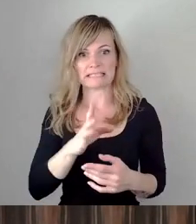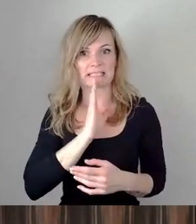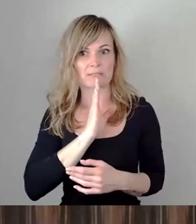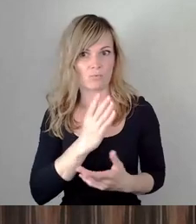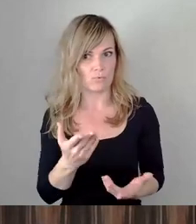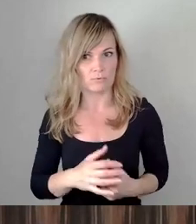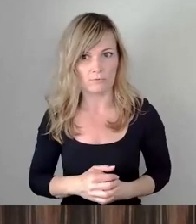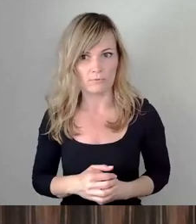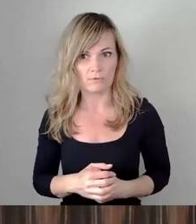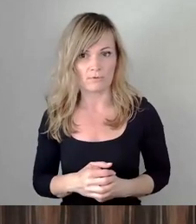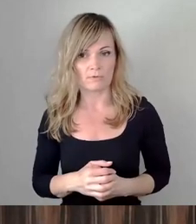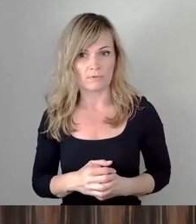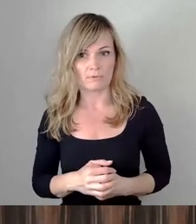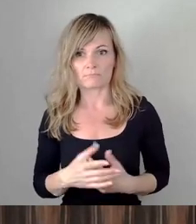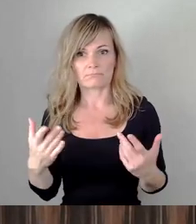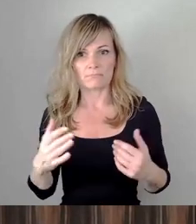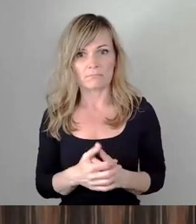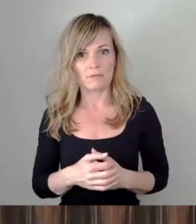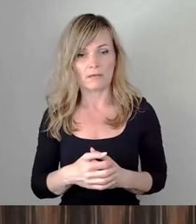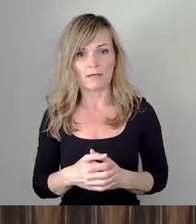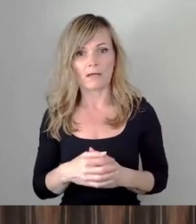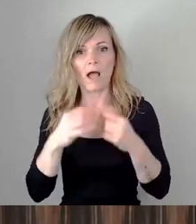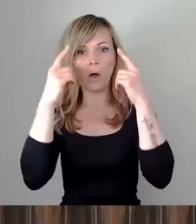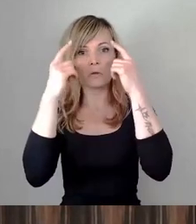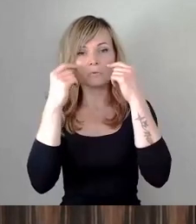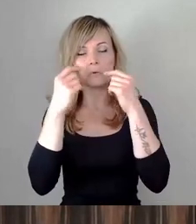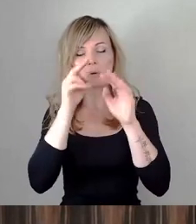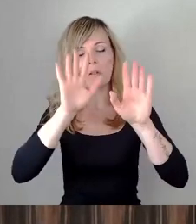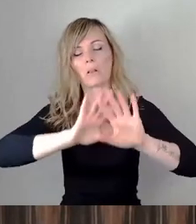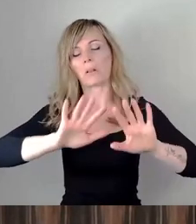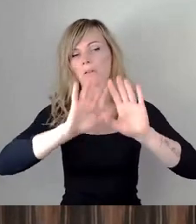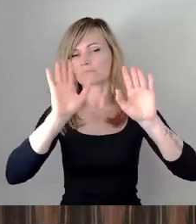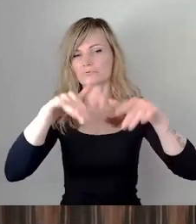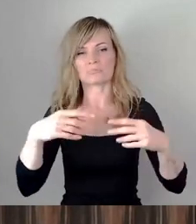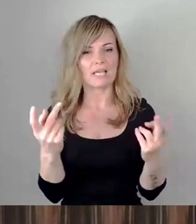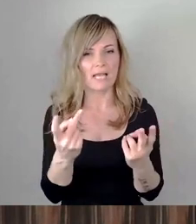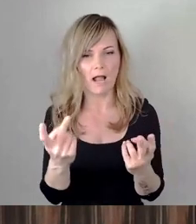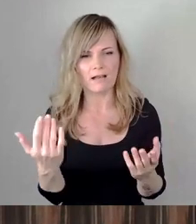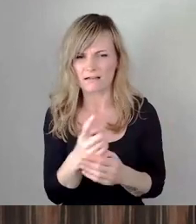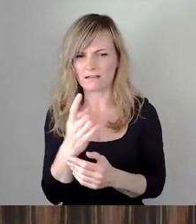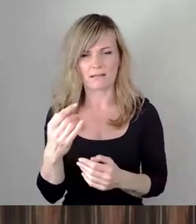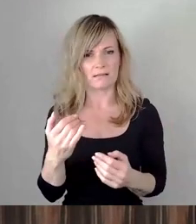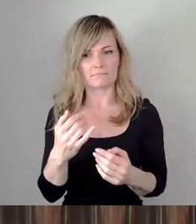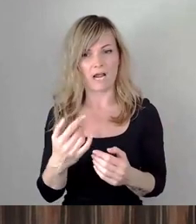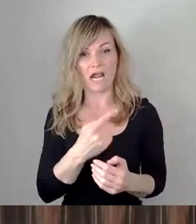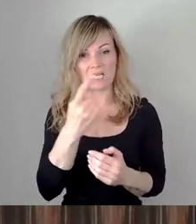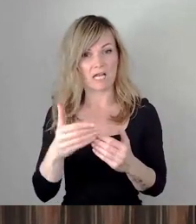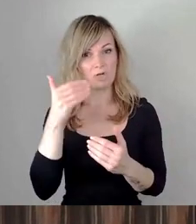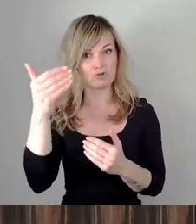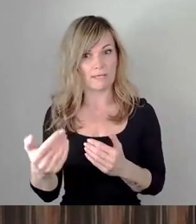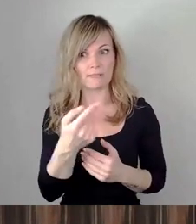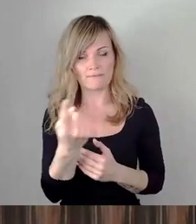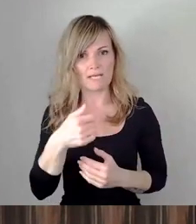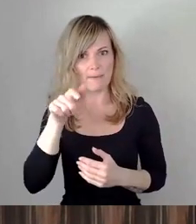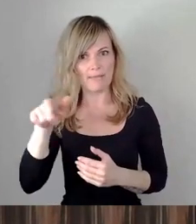Aber man kann ja nicht die Augen davor verschließen, dass heute in dem Jahr viele Bürger sicherlich vor der Frage stehen werden,